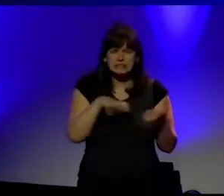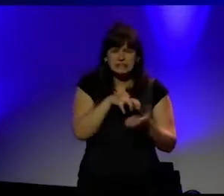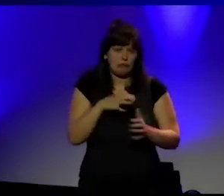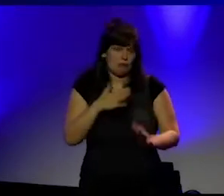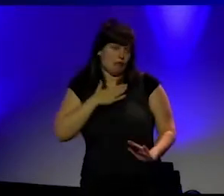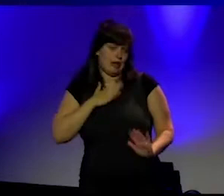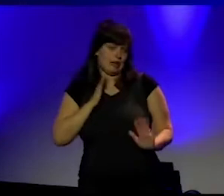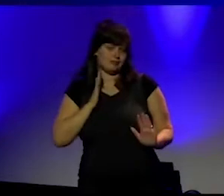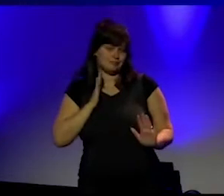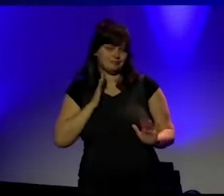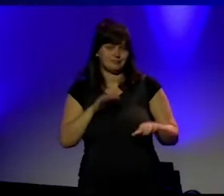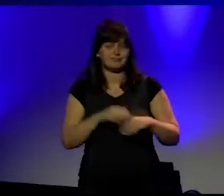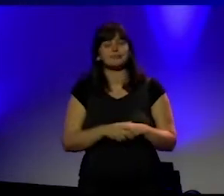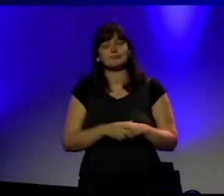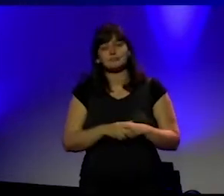althans.